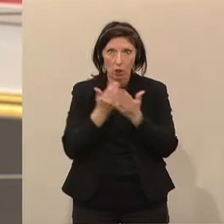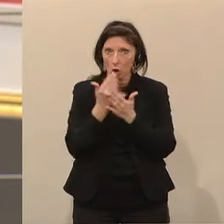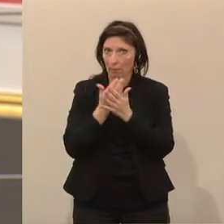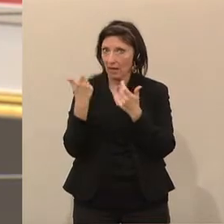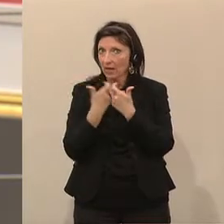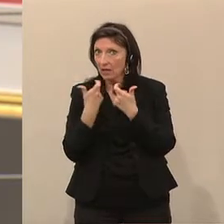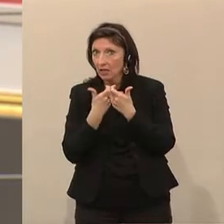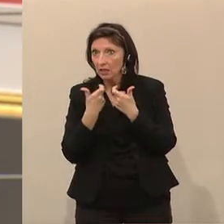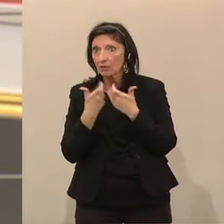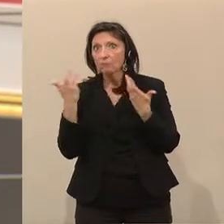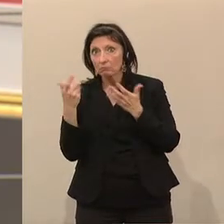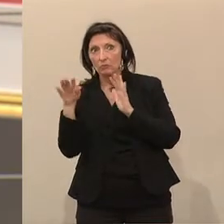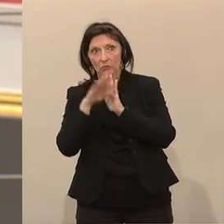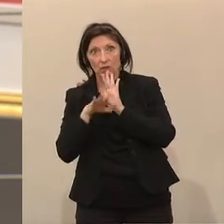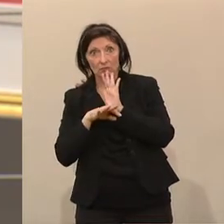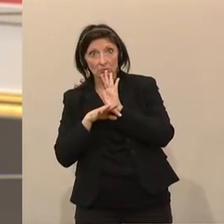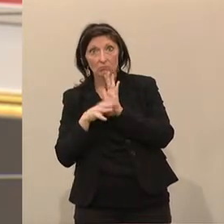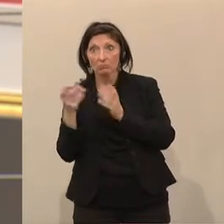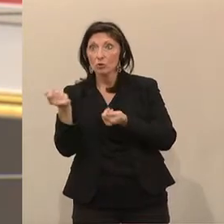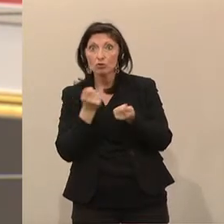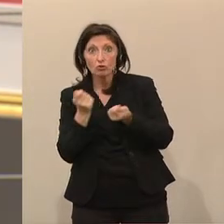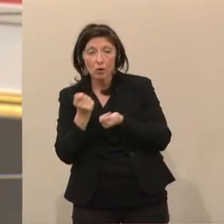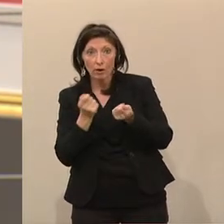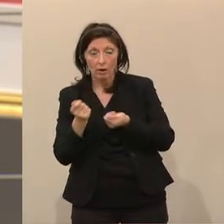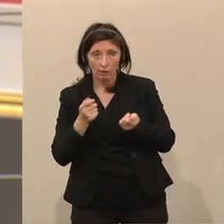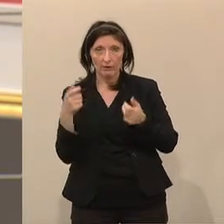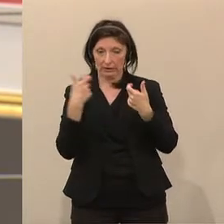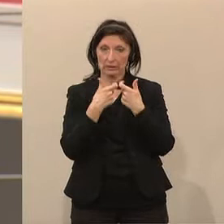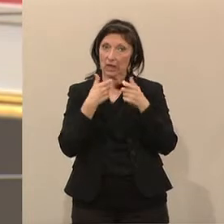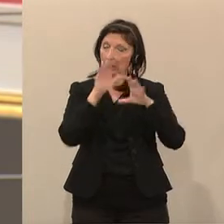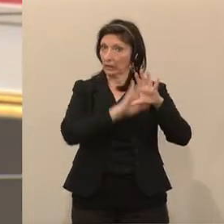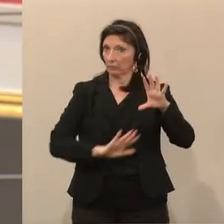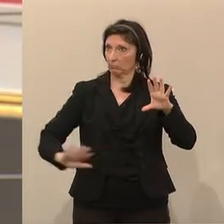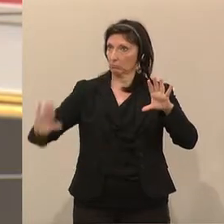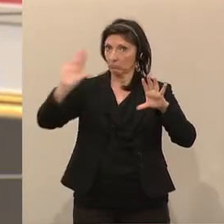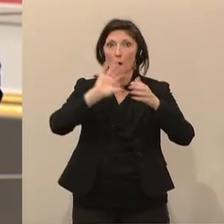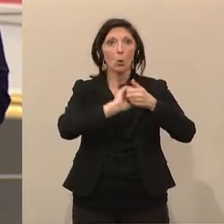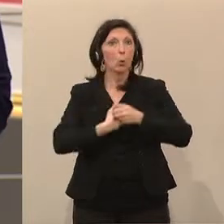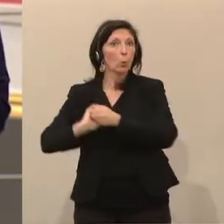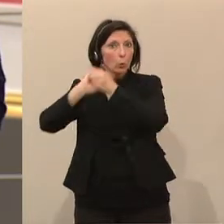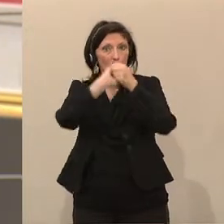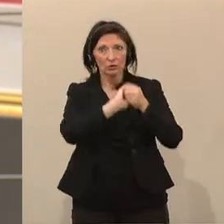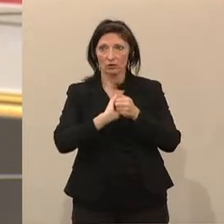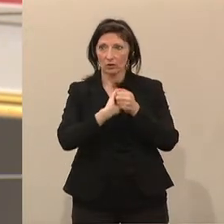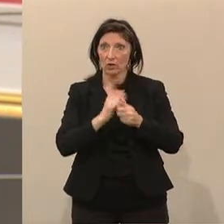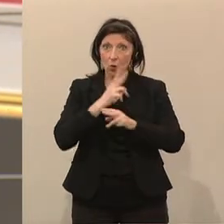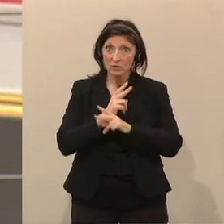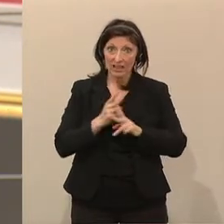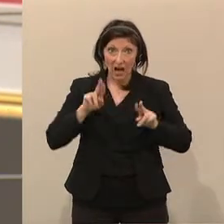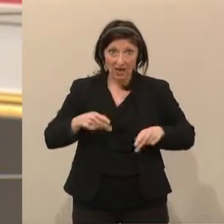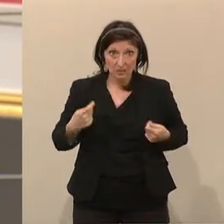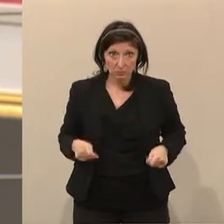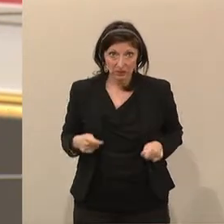vor allem auch die Governance als Steuerungsrahmen für diese Energieunion. Und wir streben hier unter unserer Ratspräsidentschaft